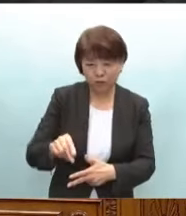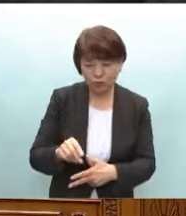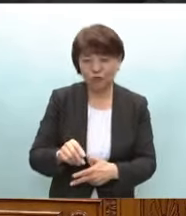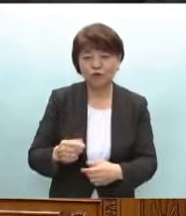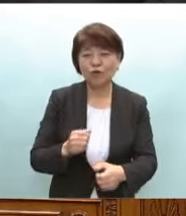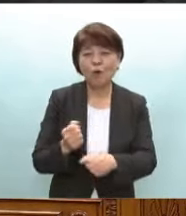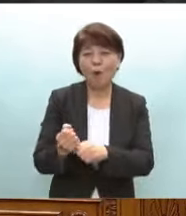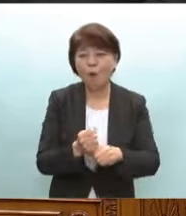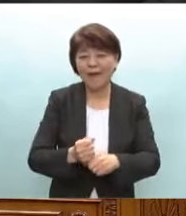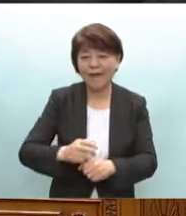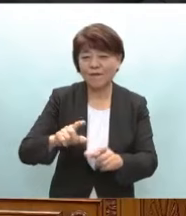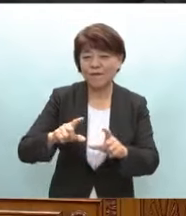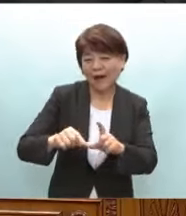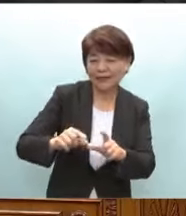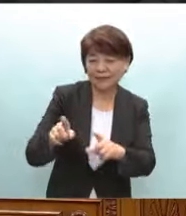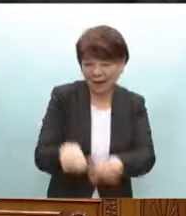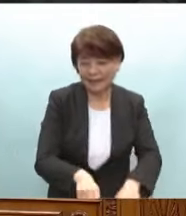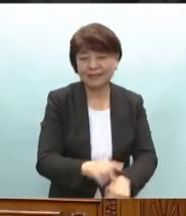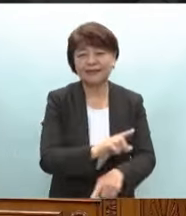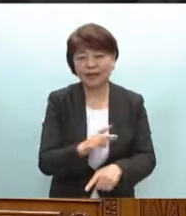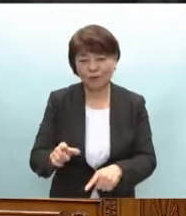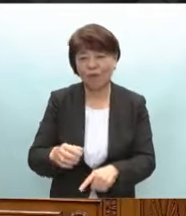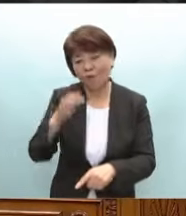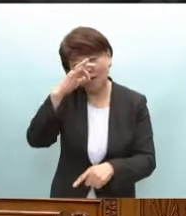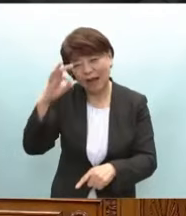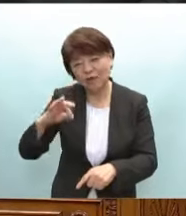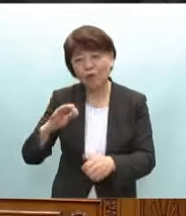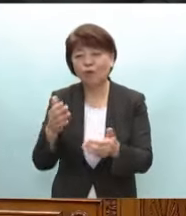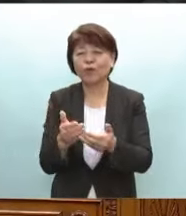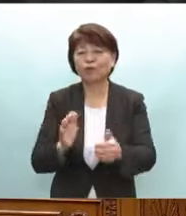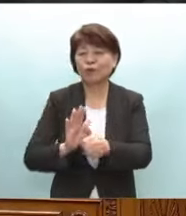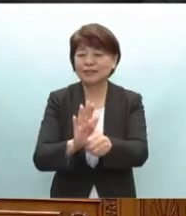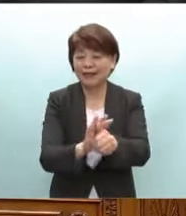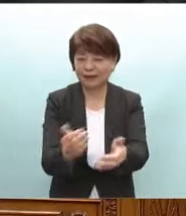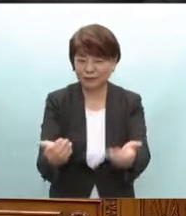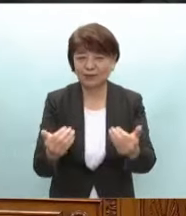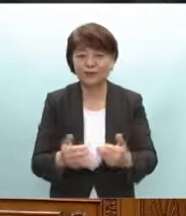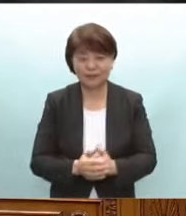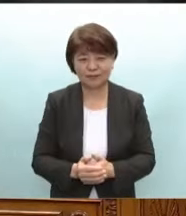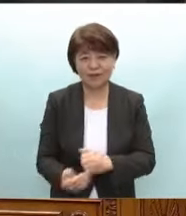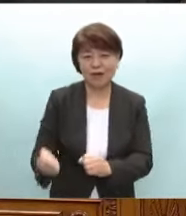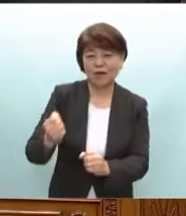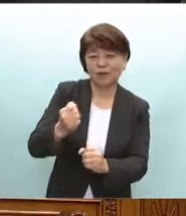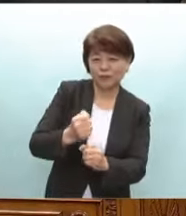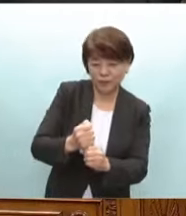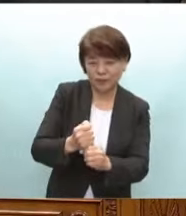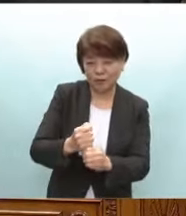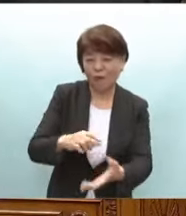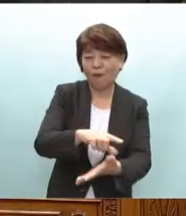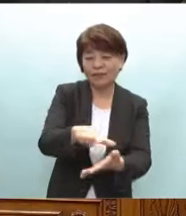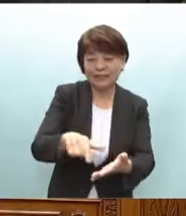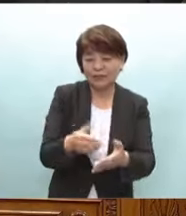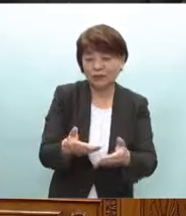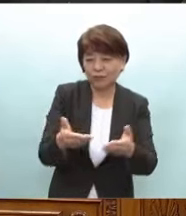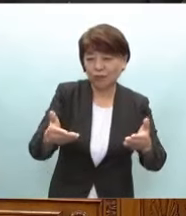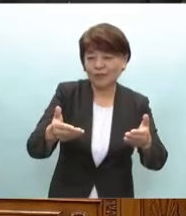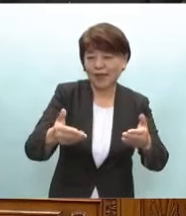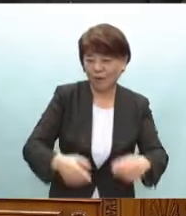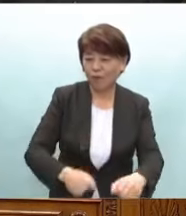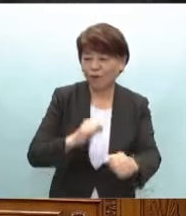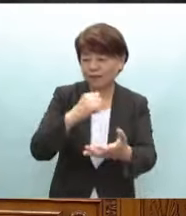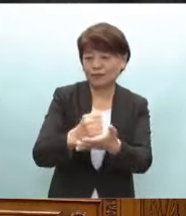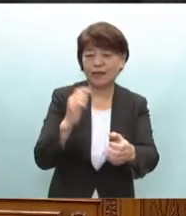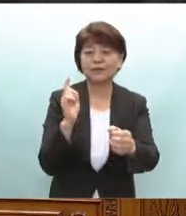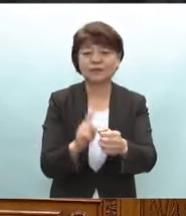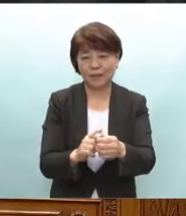光業の支援が強く求められますそこで復旧復興さらに地方創生を実現していくために被災した